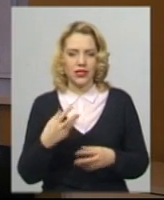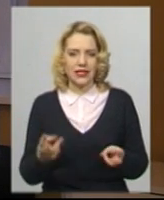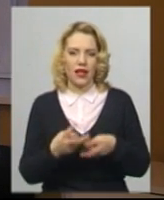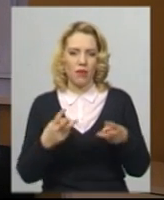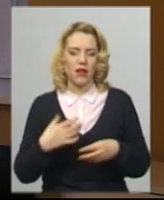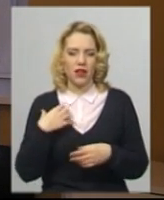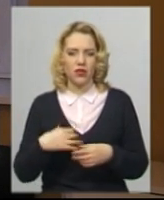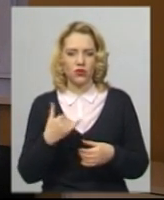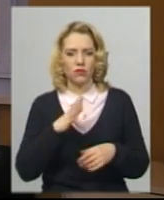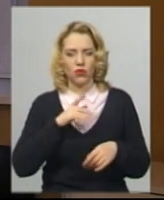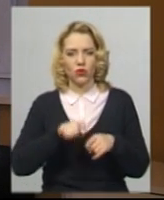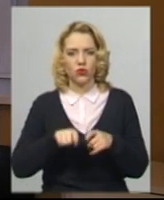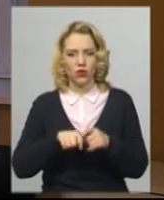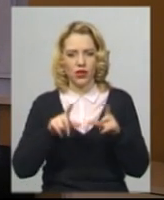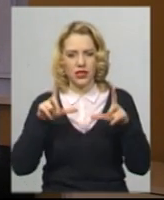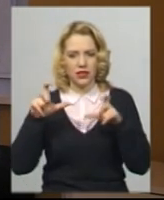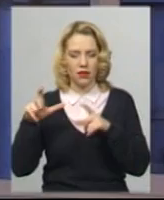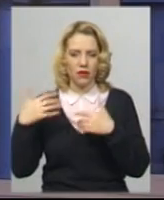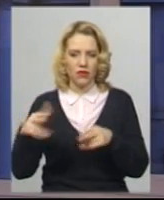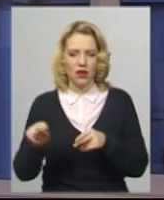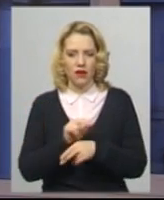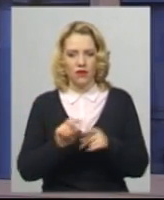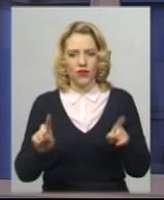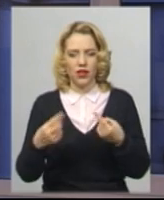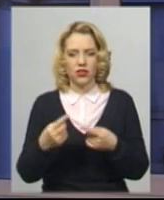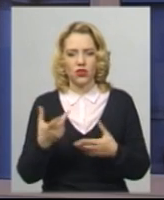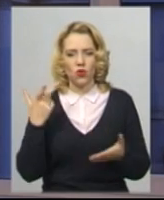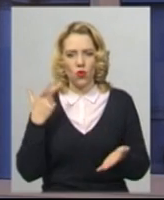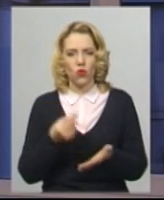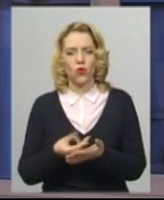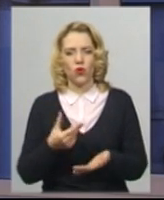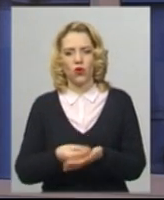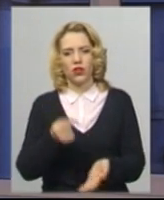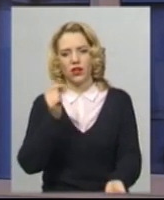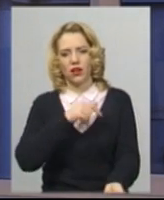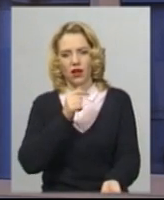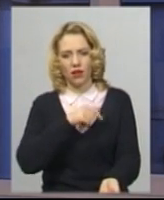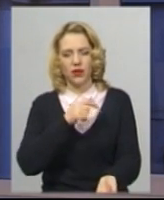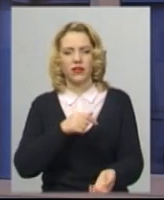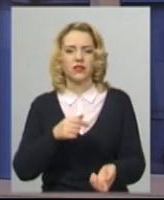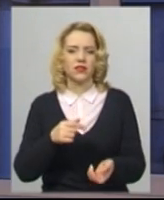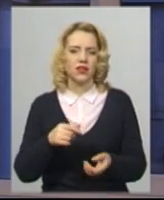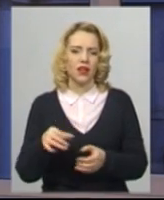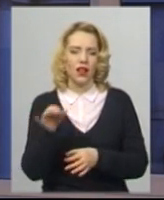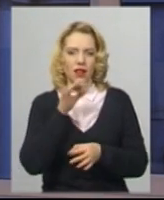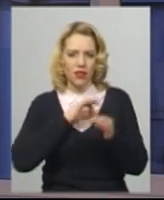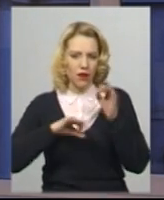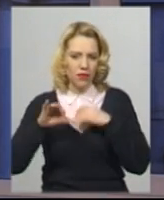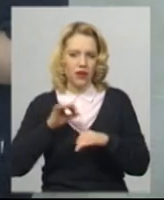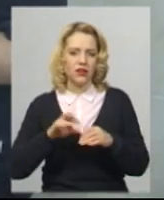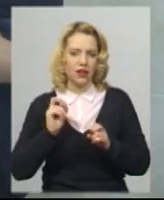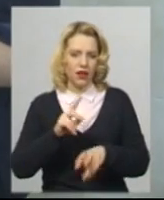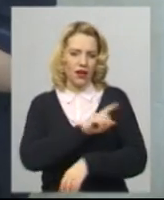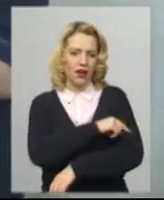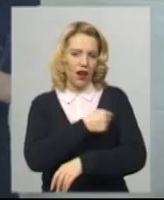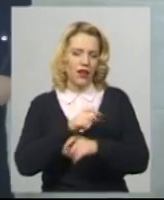робив контрольні снімки, то вже вилішили уколи, капельниці, таблетки, ну, як лікарні.